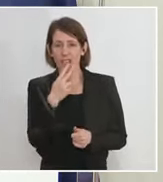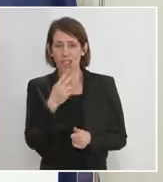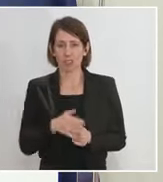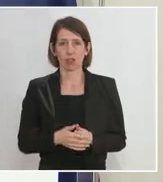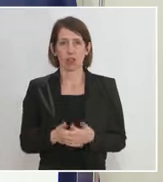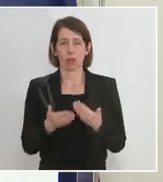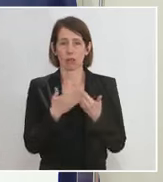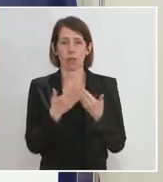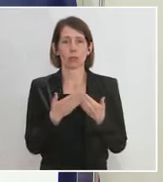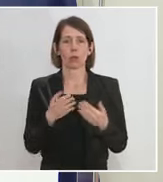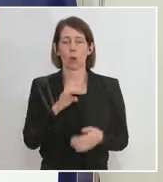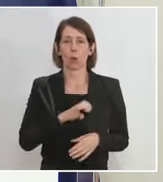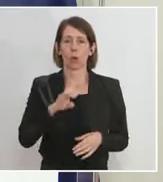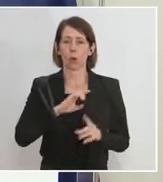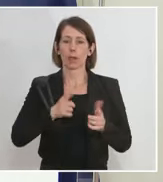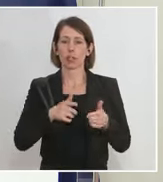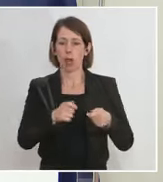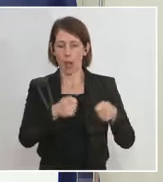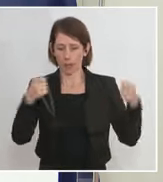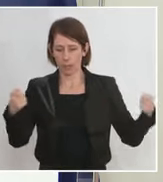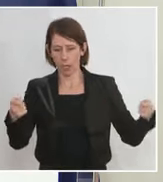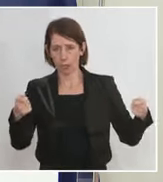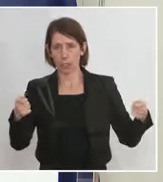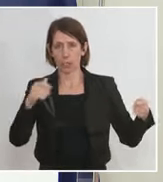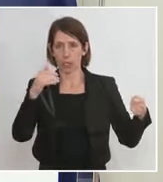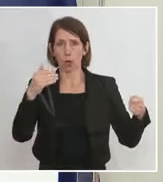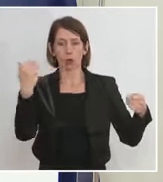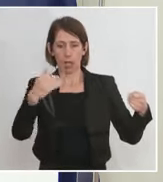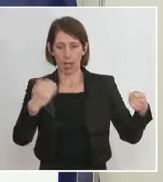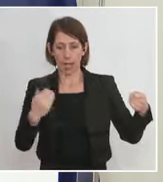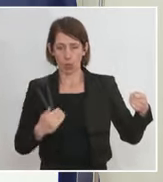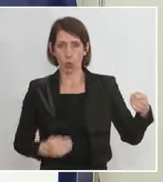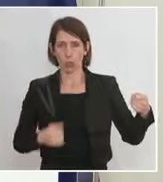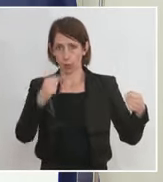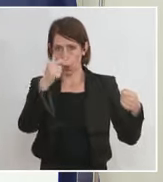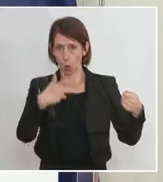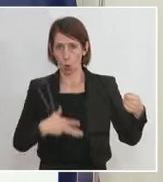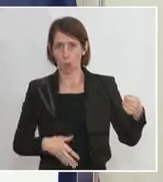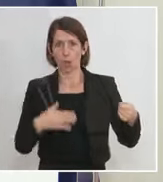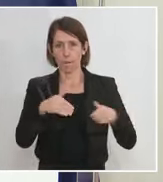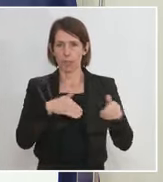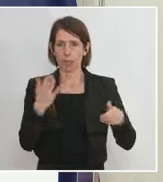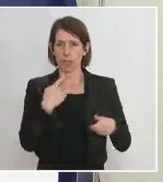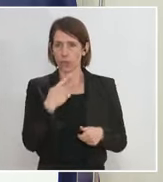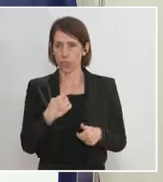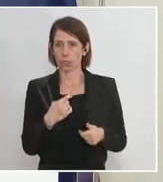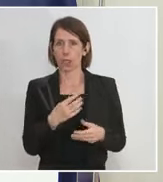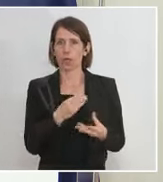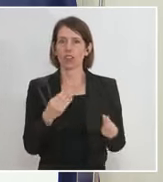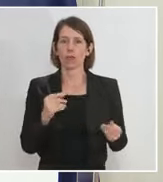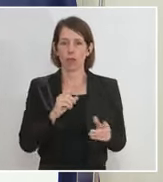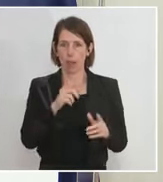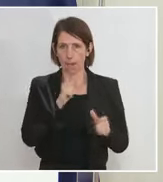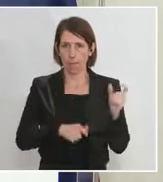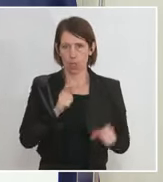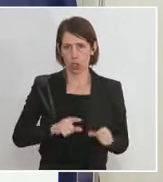die europäische Landkarte oder die Rangordnung, der Minister hat es ja vorhin auch zitiert, wie viele Menschen sind in einem Land